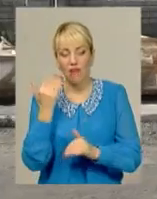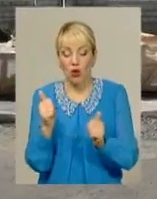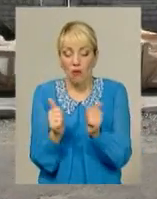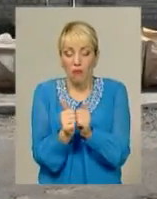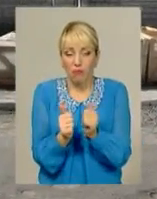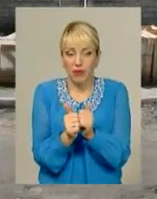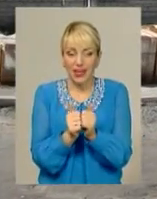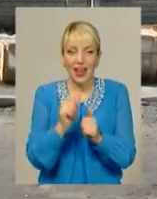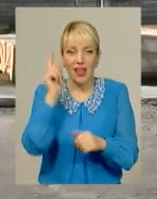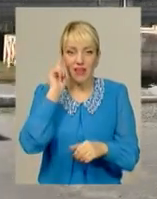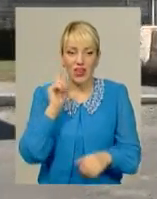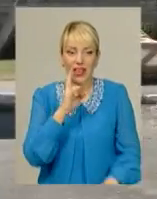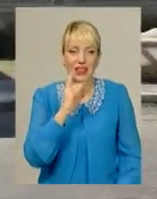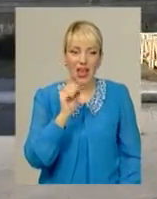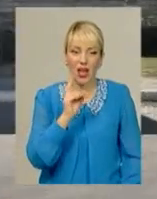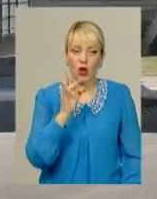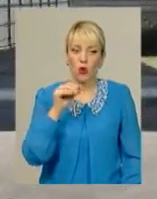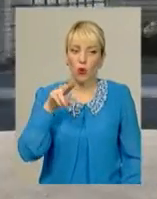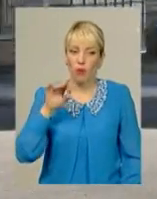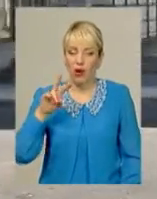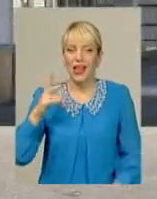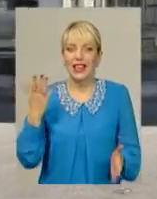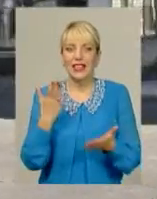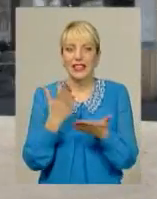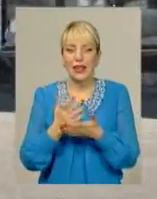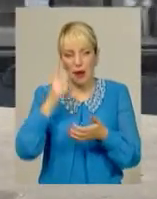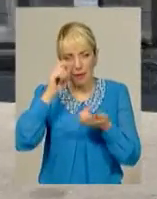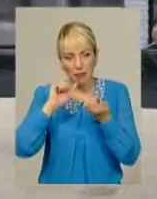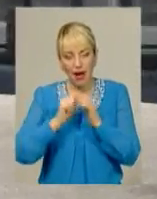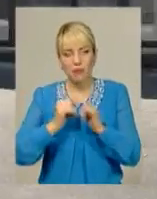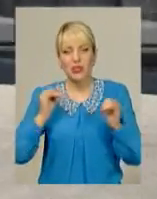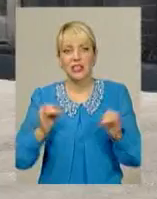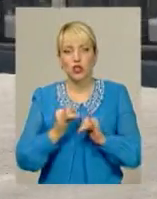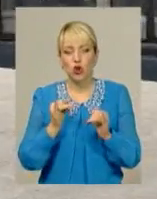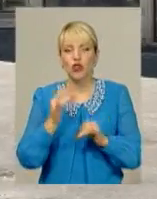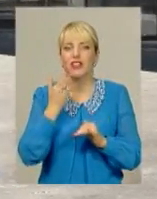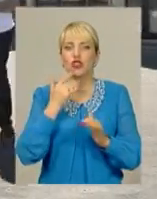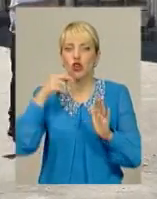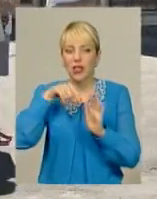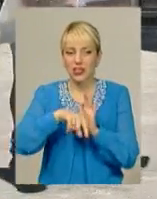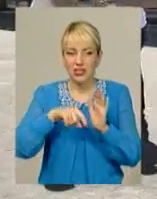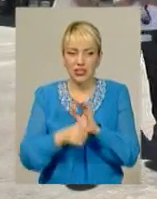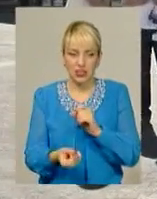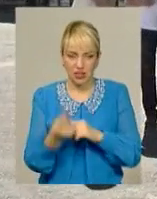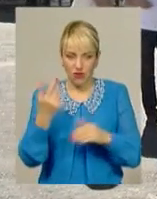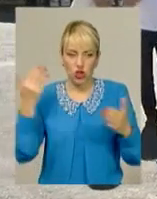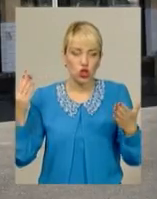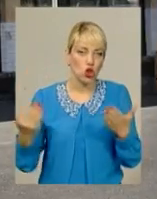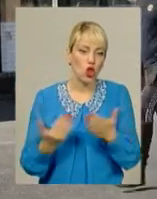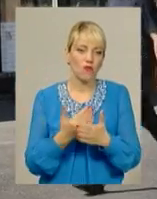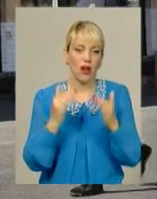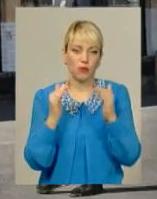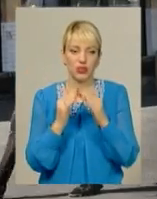сусідству із єврейським некрополем, який є пам'яткою історії національного значення, з'явилась ще одна – зовсім нова будівля.